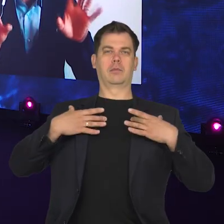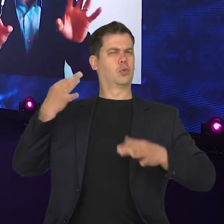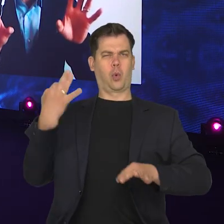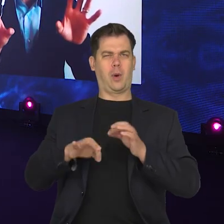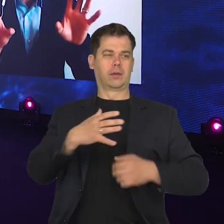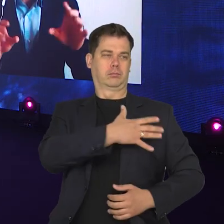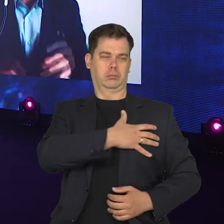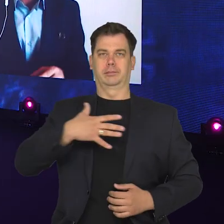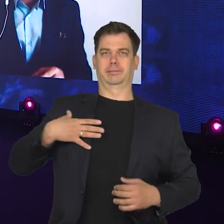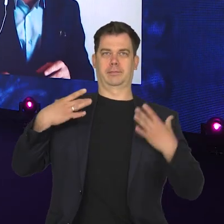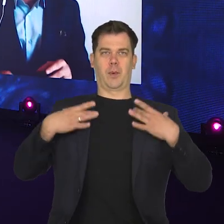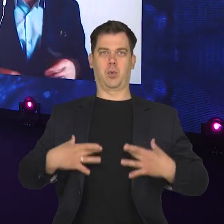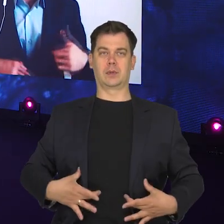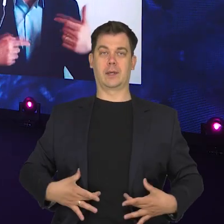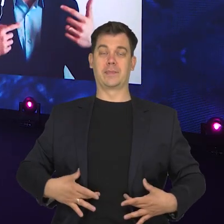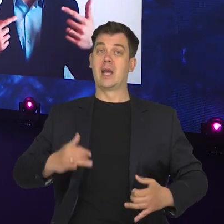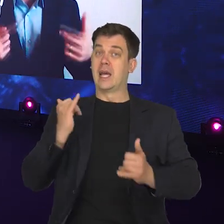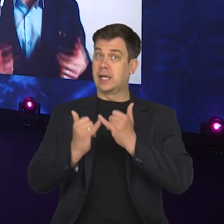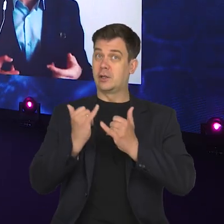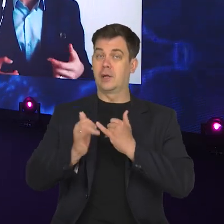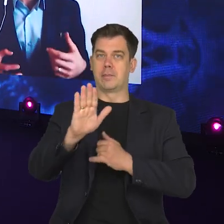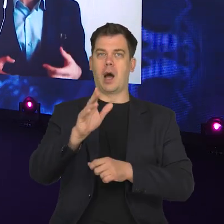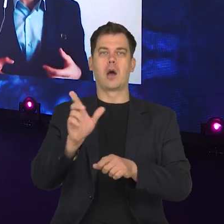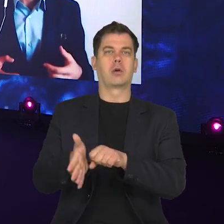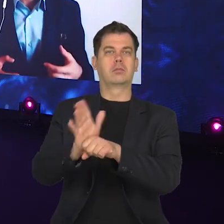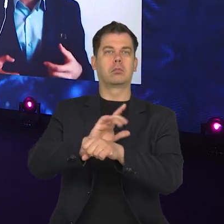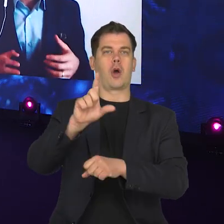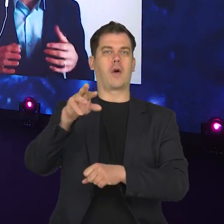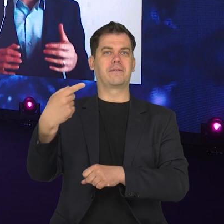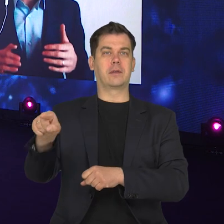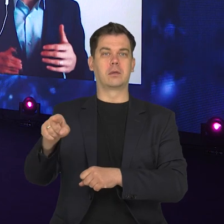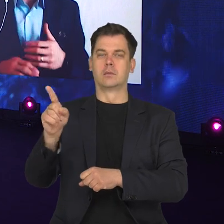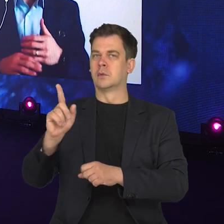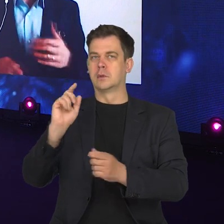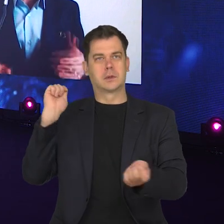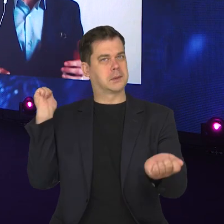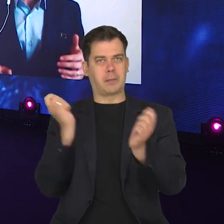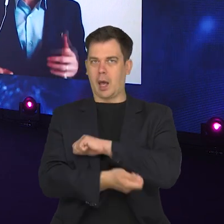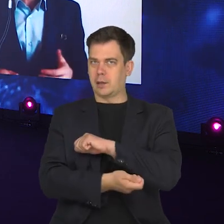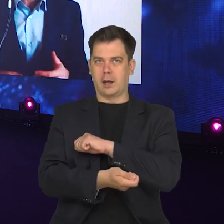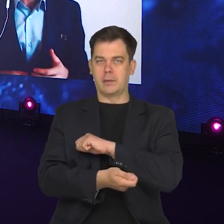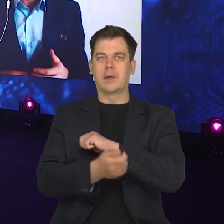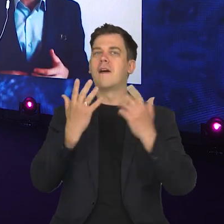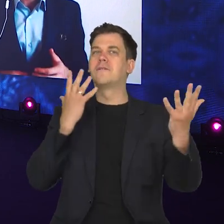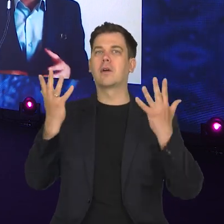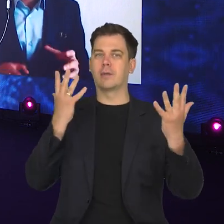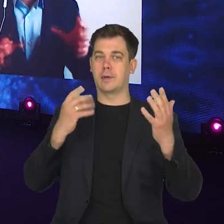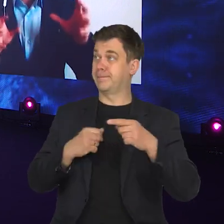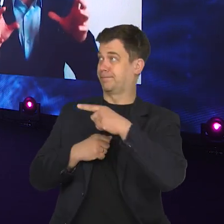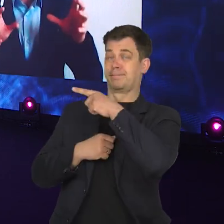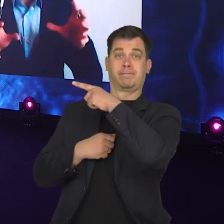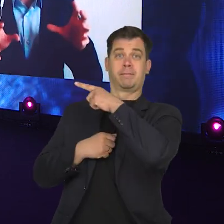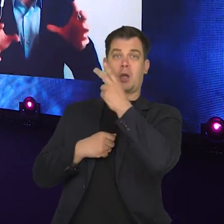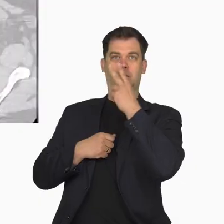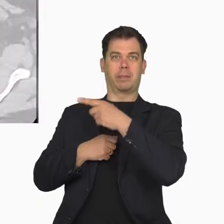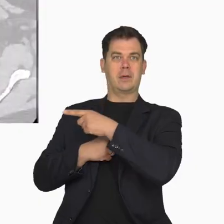bokach, parzyste przestrzenie. I teraz jeżeli osoba zachoruje na COVID, to obraz płuc się całkowicie zmienia. Tak